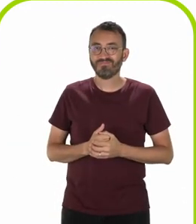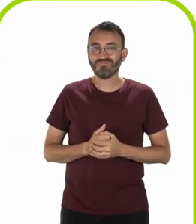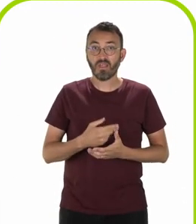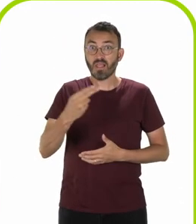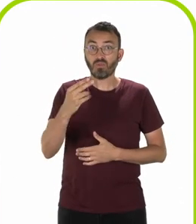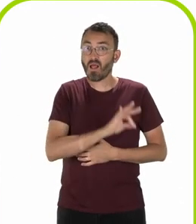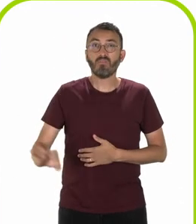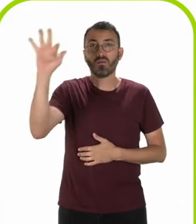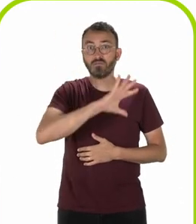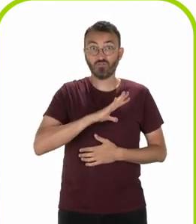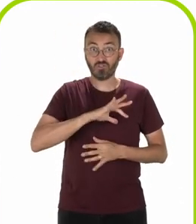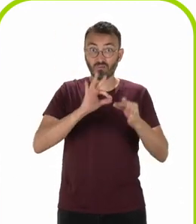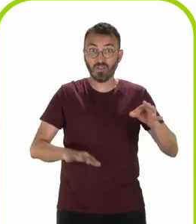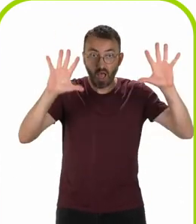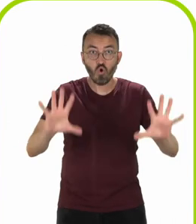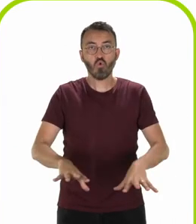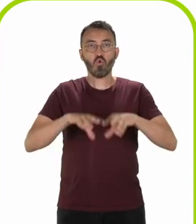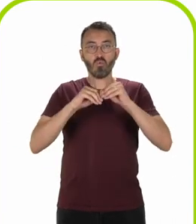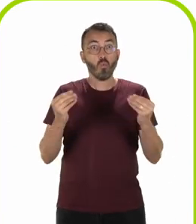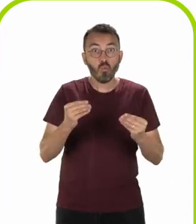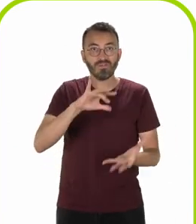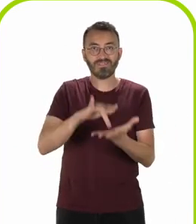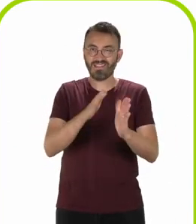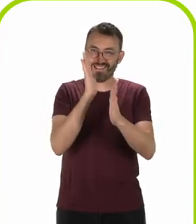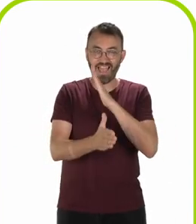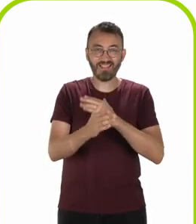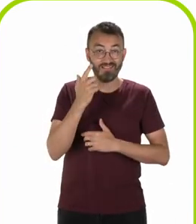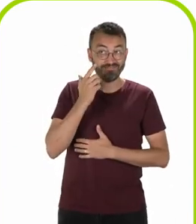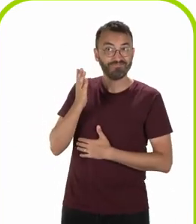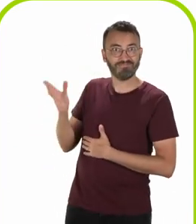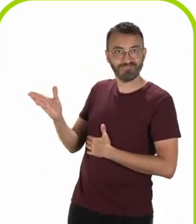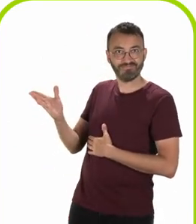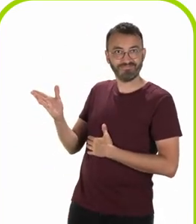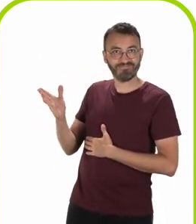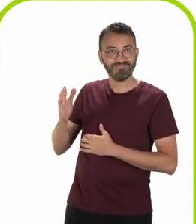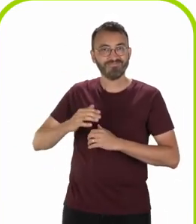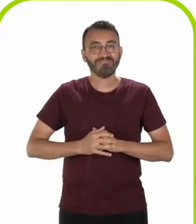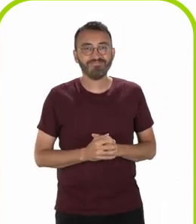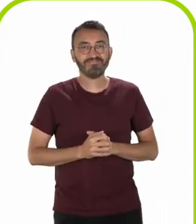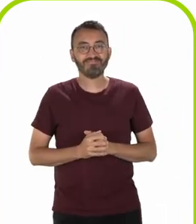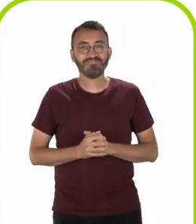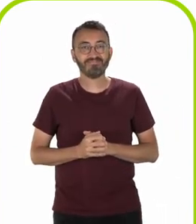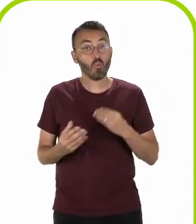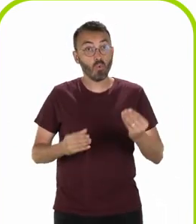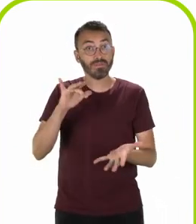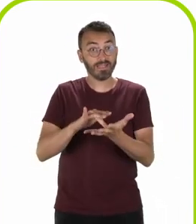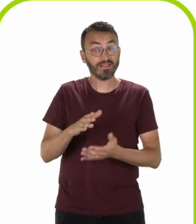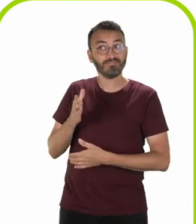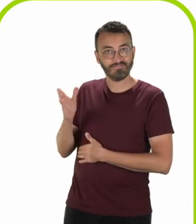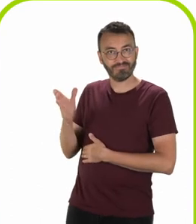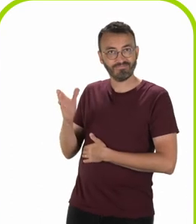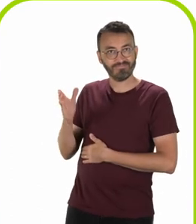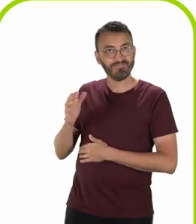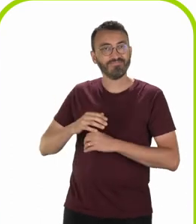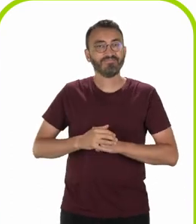Les résultats nationaux sont disponibles directement sur le site mamdph-monavis.fr ou sur le site de